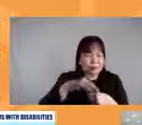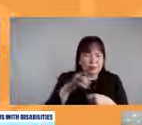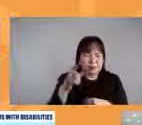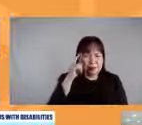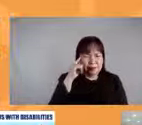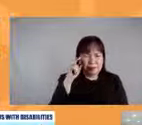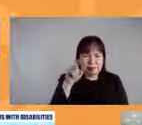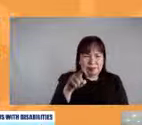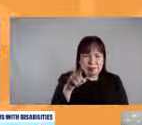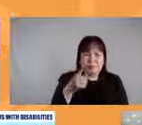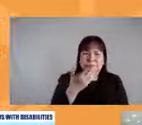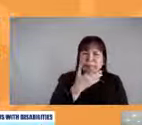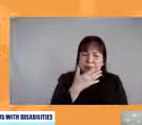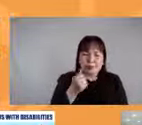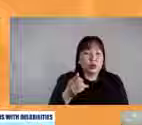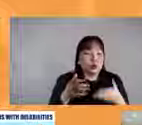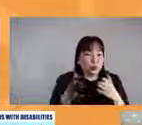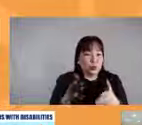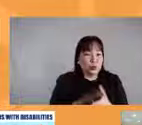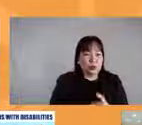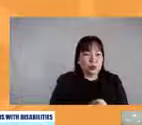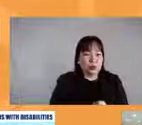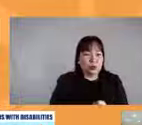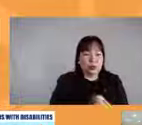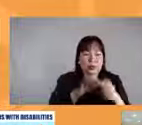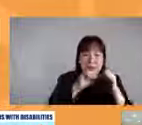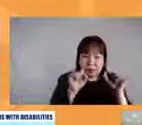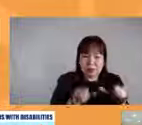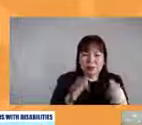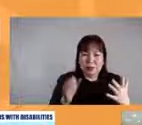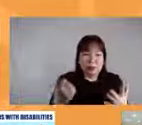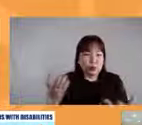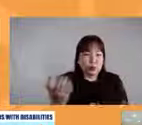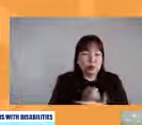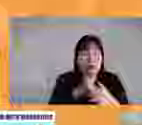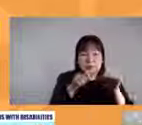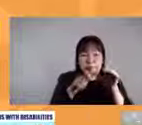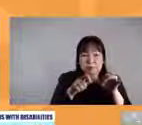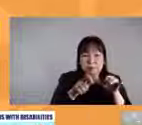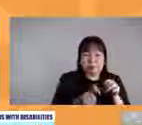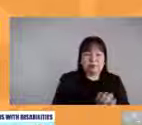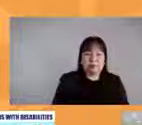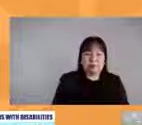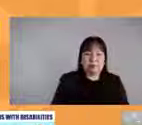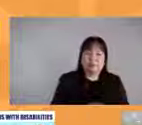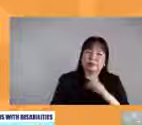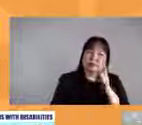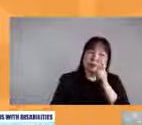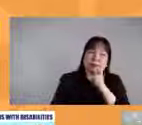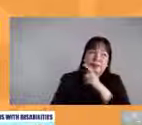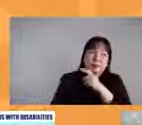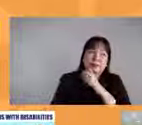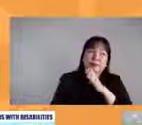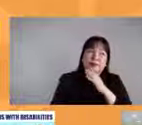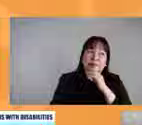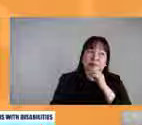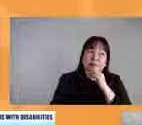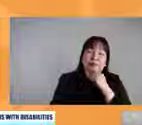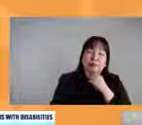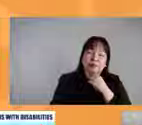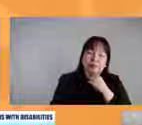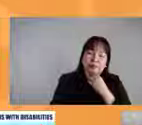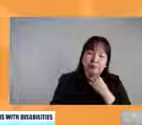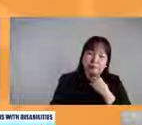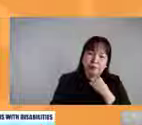tingin nating effective strategy para dito Sir Lauro Okay At least